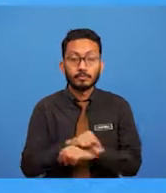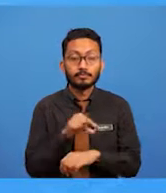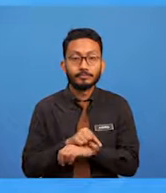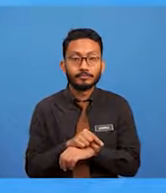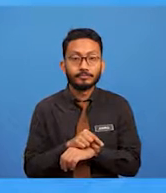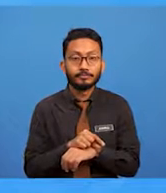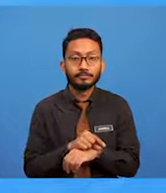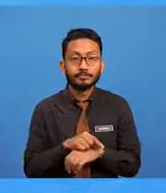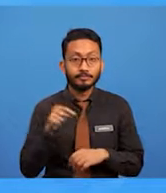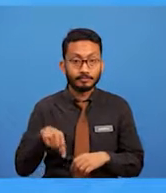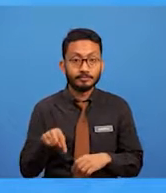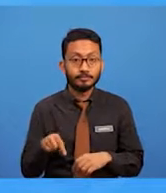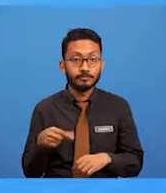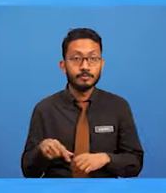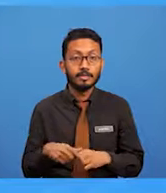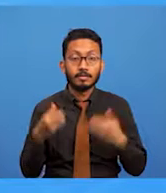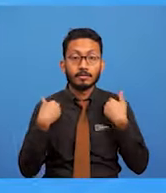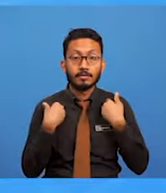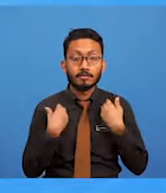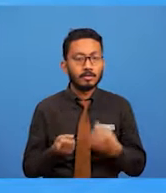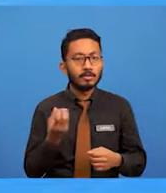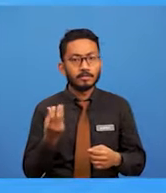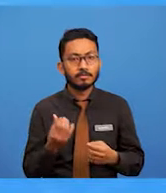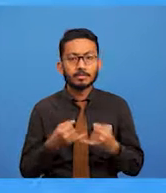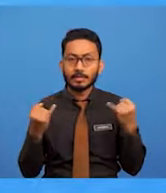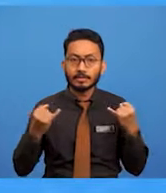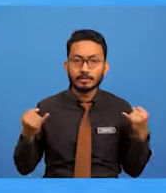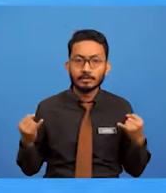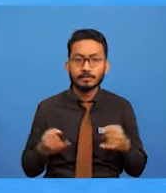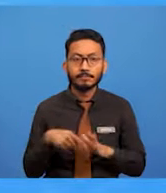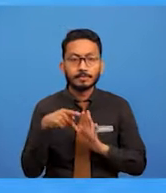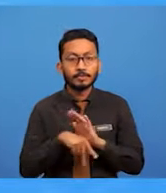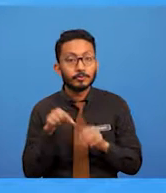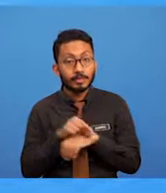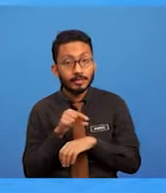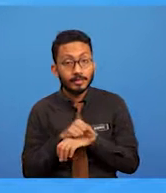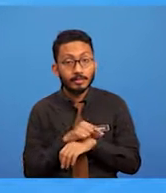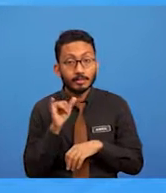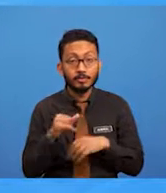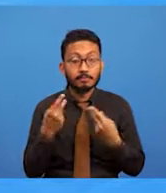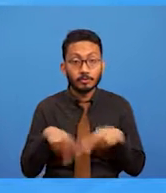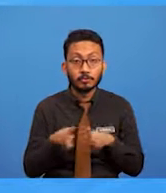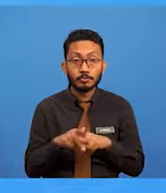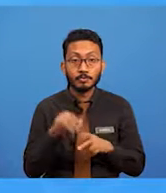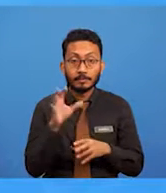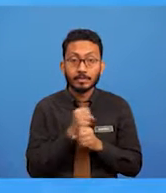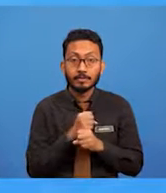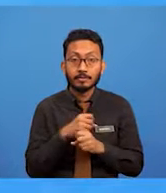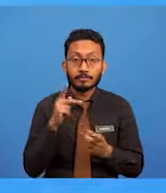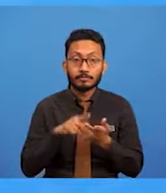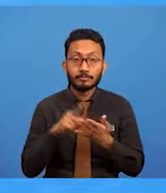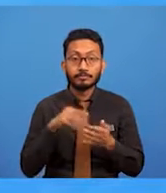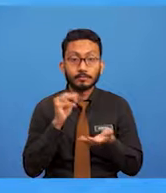terdapat beberapa jenis sasaran pengguna yang perlu diambil kira dalam mereka